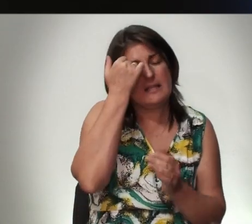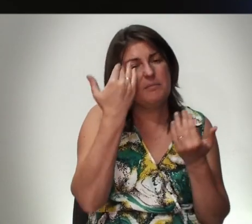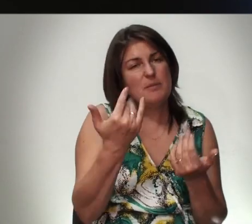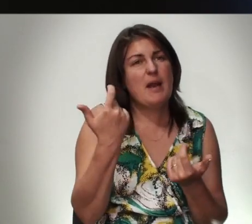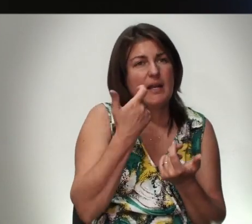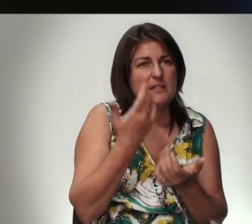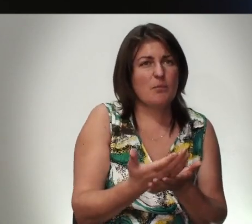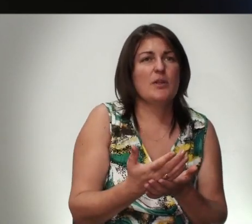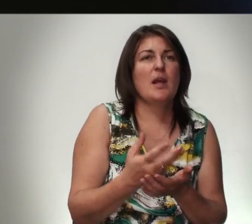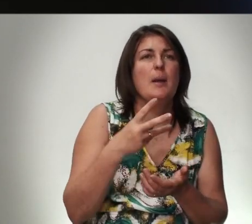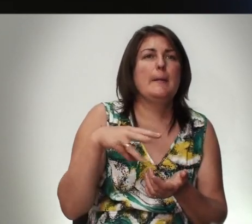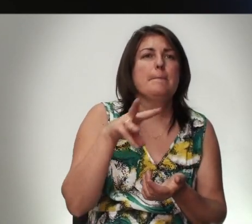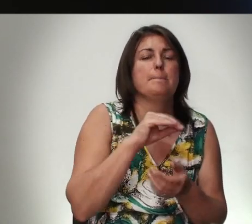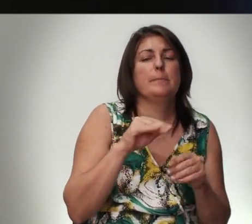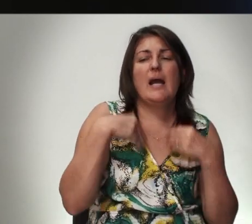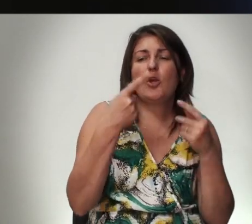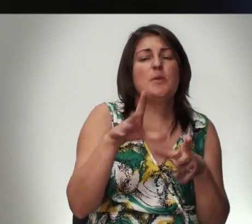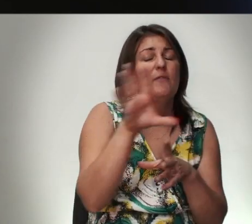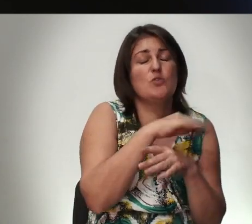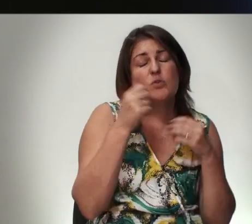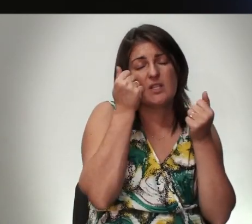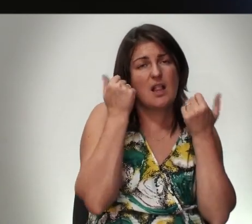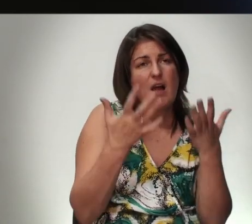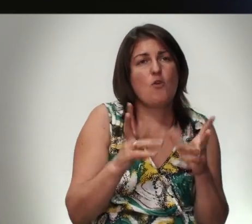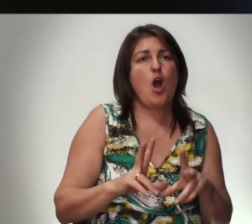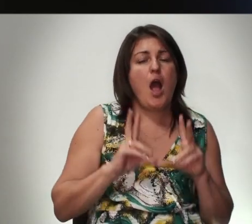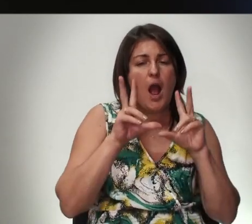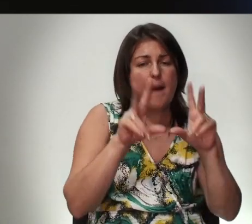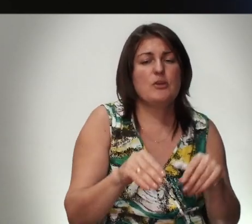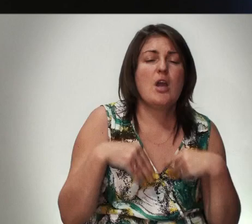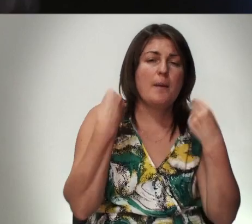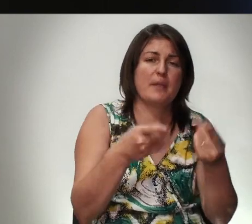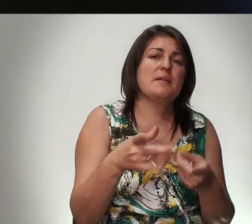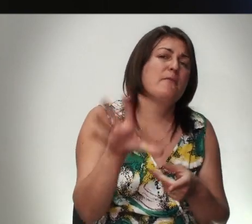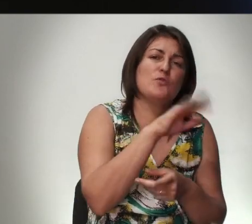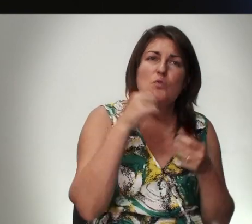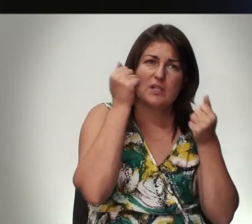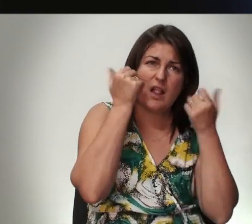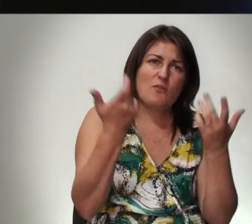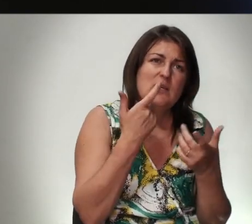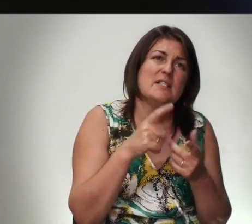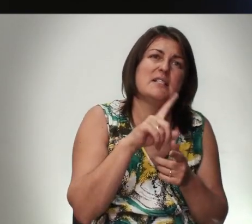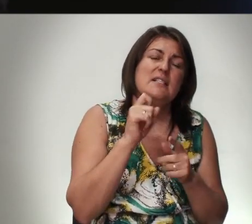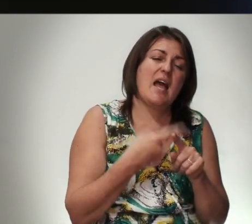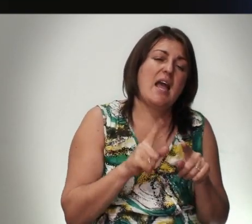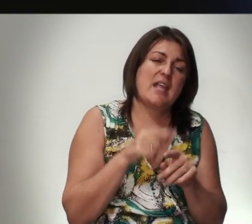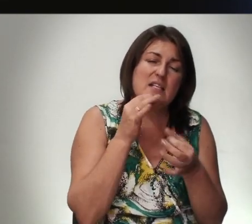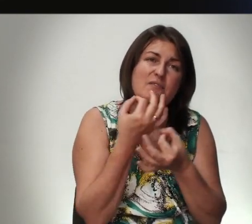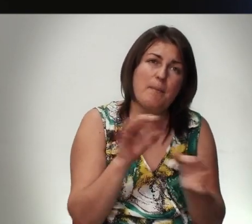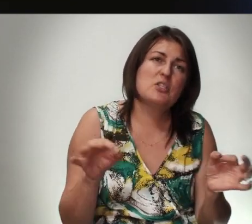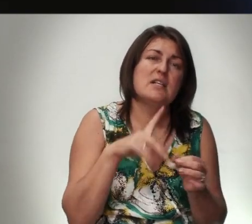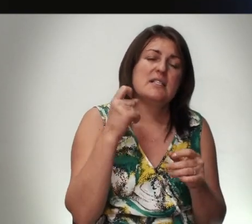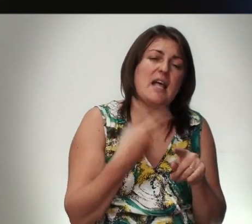Господь Мы Отдаем Тебе Всю Славу Обещаем Отдать Тебе Всю Славу Господь За Эти Освобождение